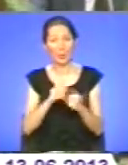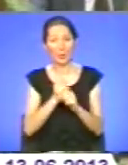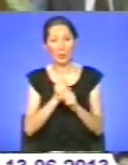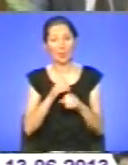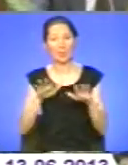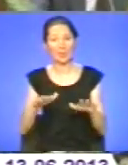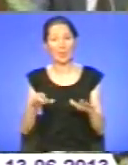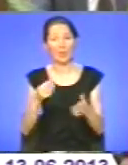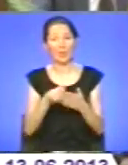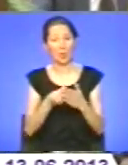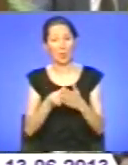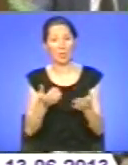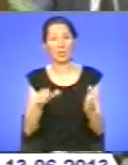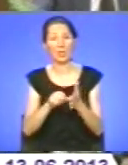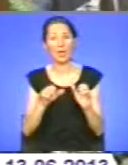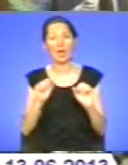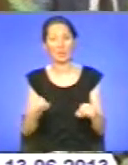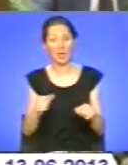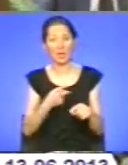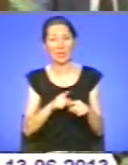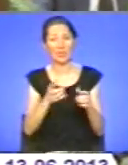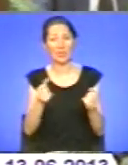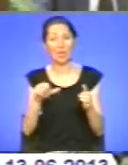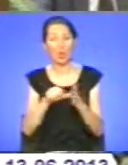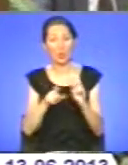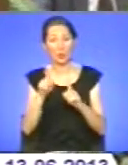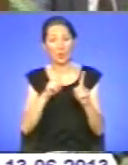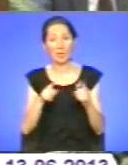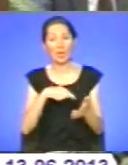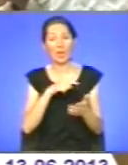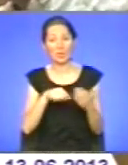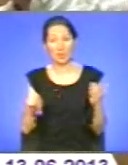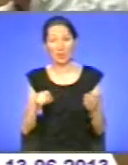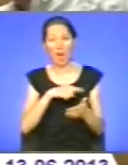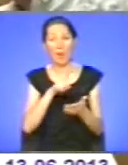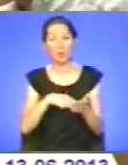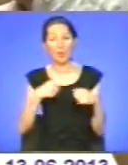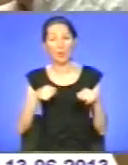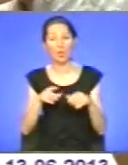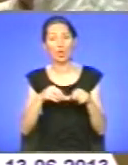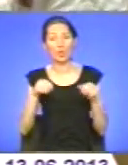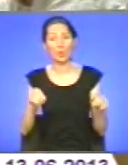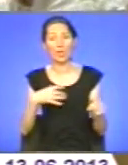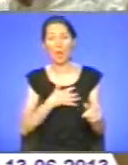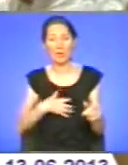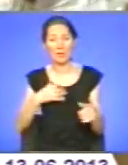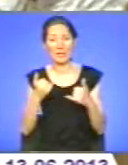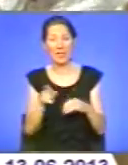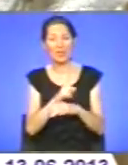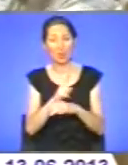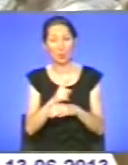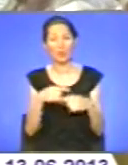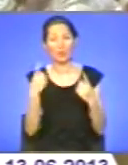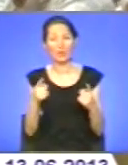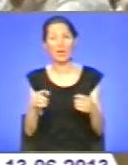Представники влади, які взяли участь у конференції, відзначили, що питання продажу землі особливо актуальне для Тернопільщини. Адже значна частина населення